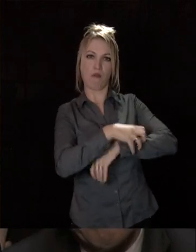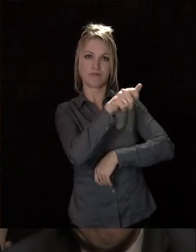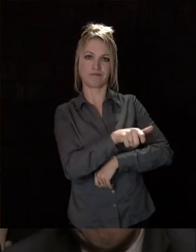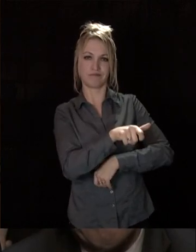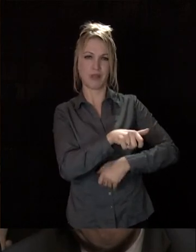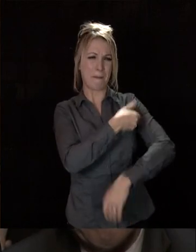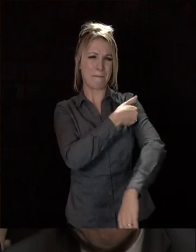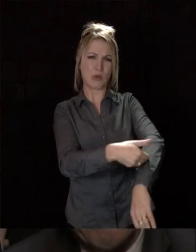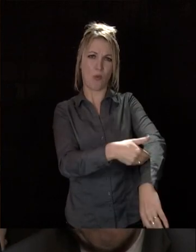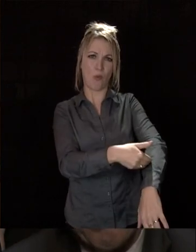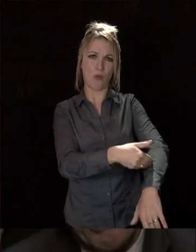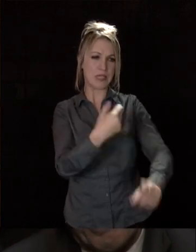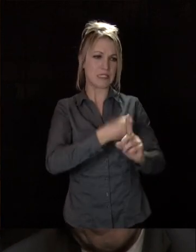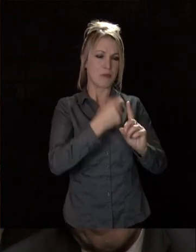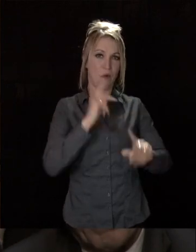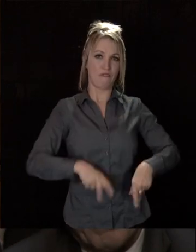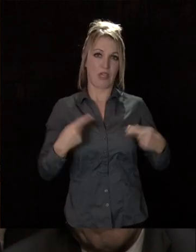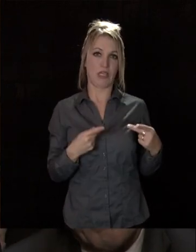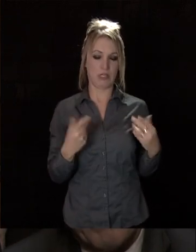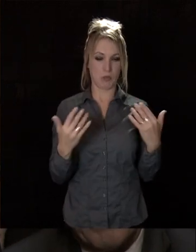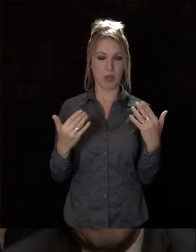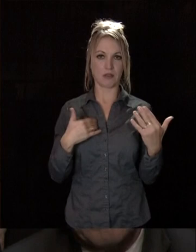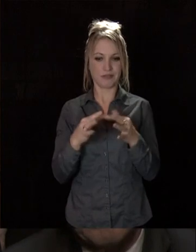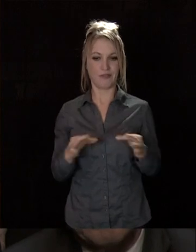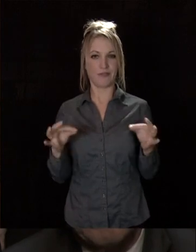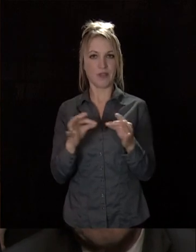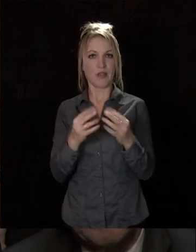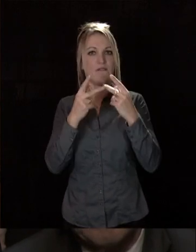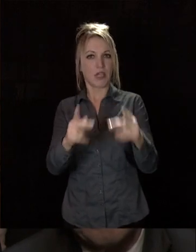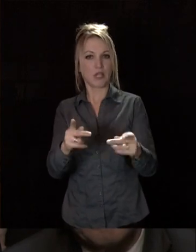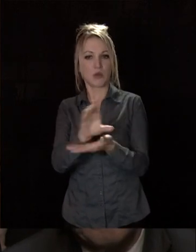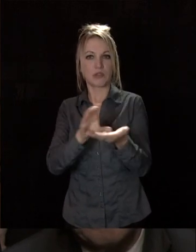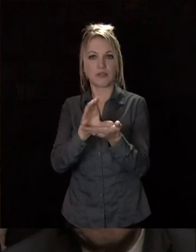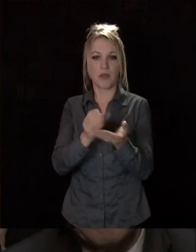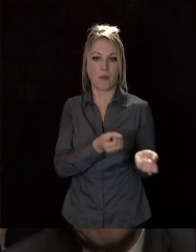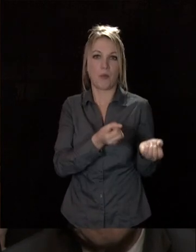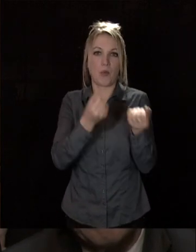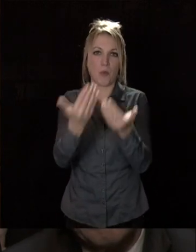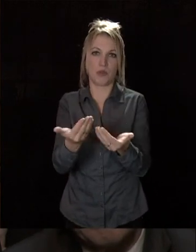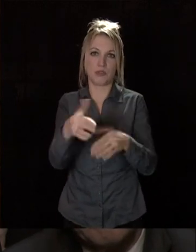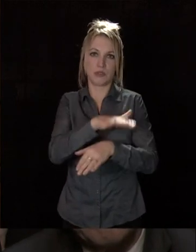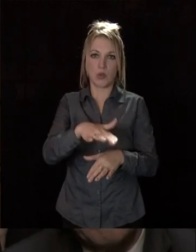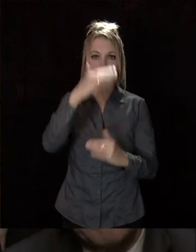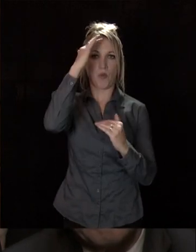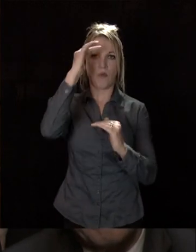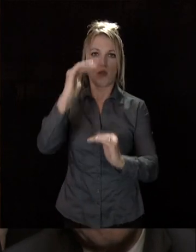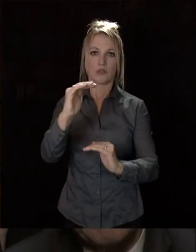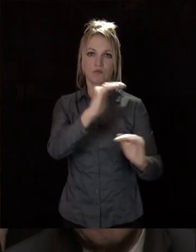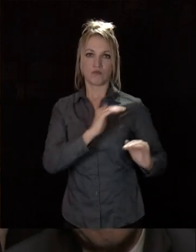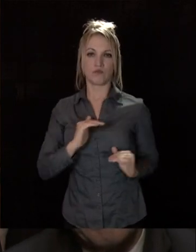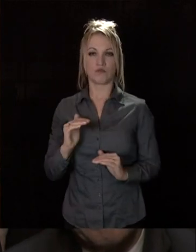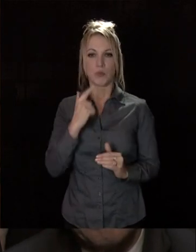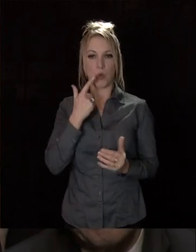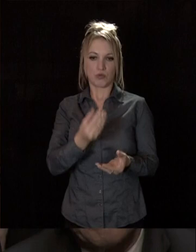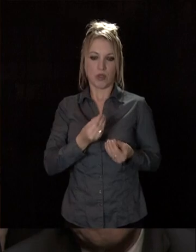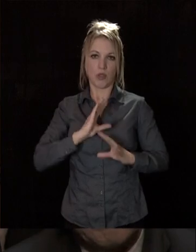pauvreté et luttent pour leur survie, les villes, les collectivités, les communes offrent cet espace de confiance et d